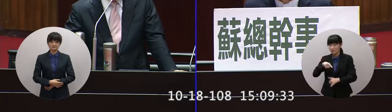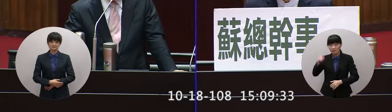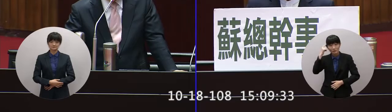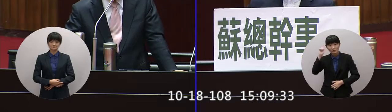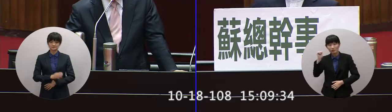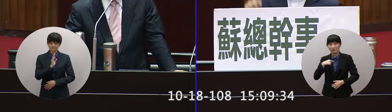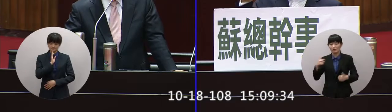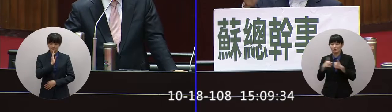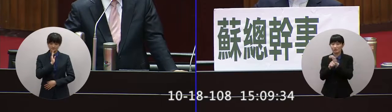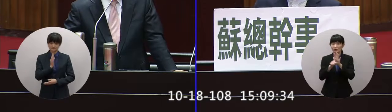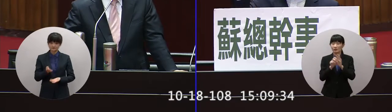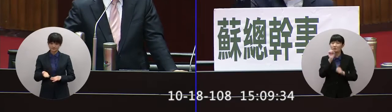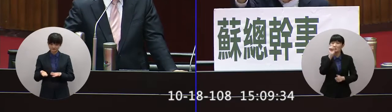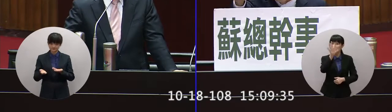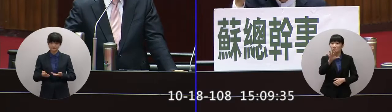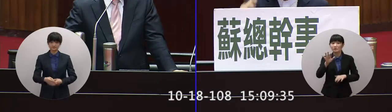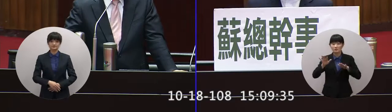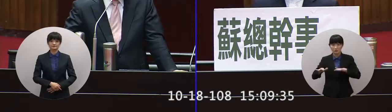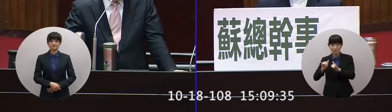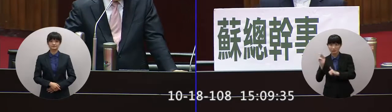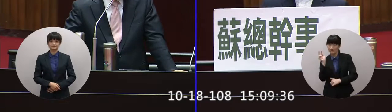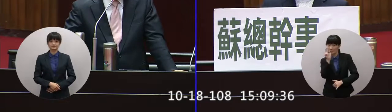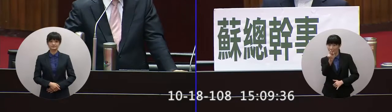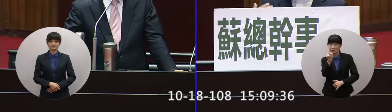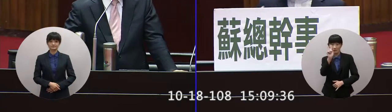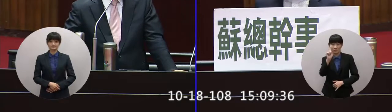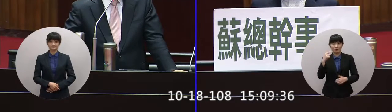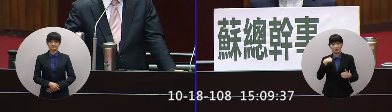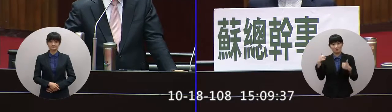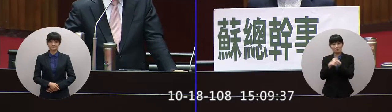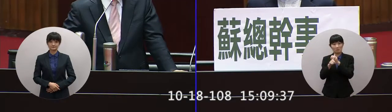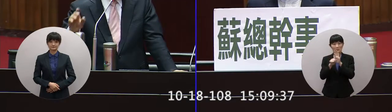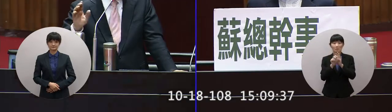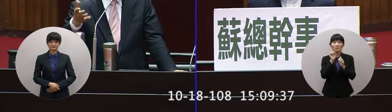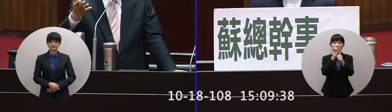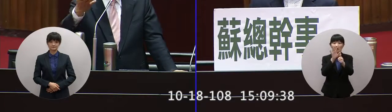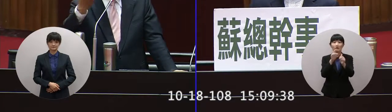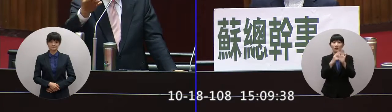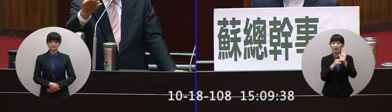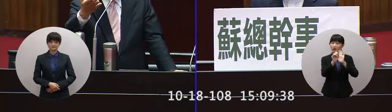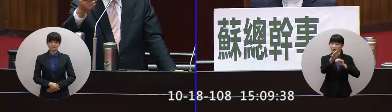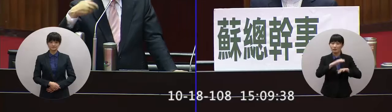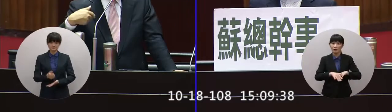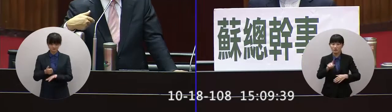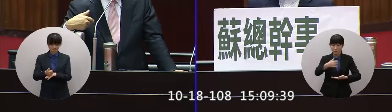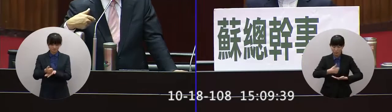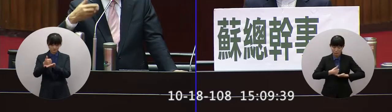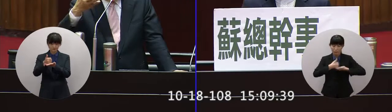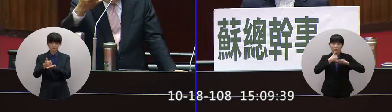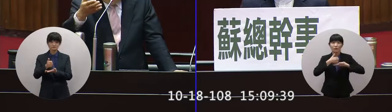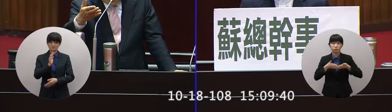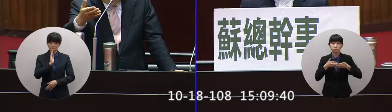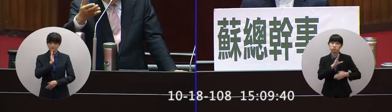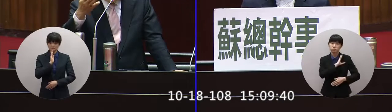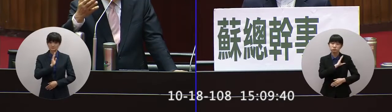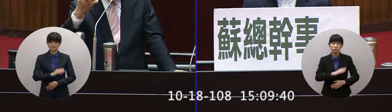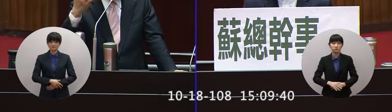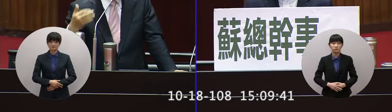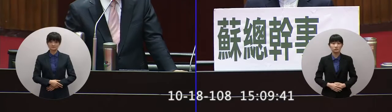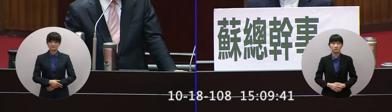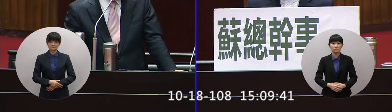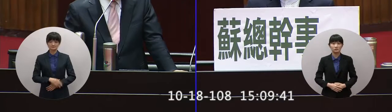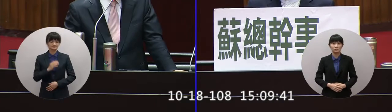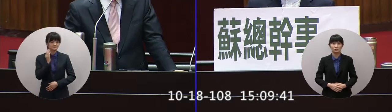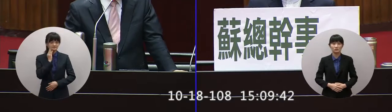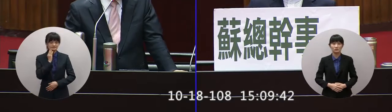聲音講出來這個是人民現在看你的聲音所以你要尊重我我講話所以我所以我是